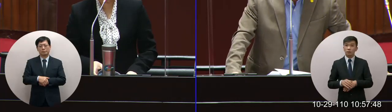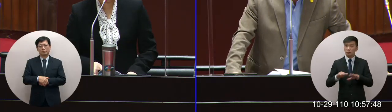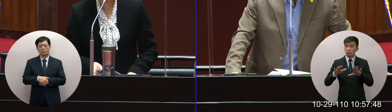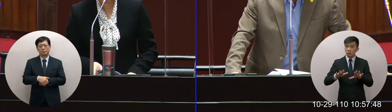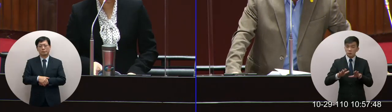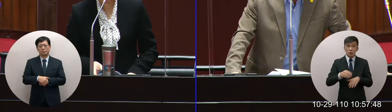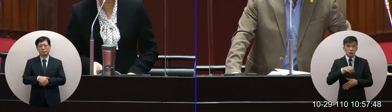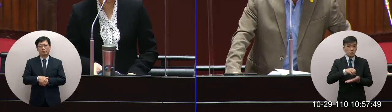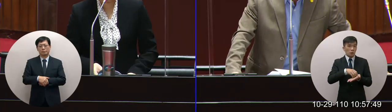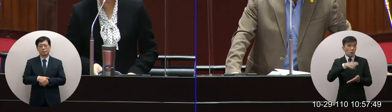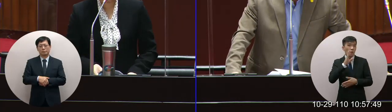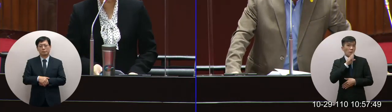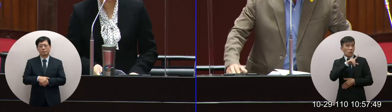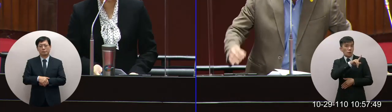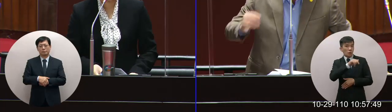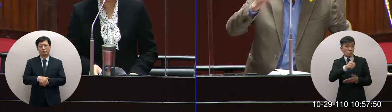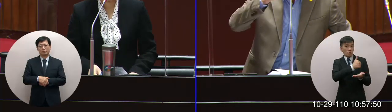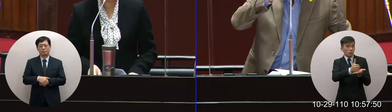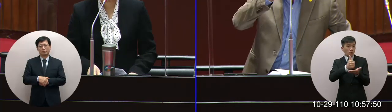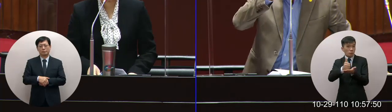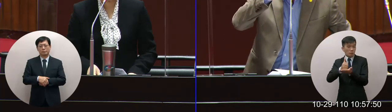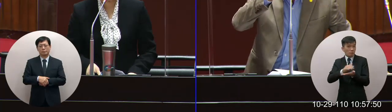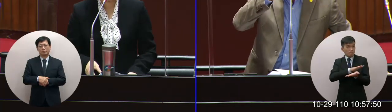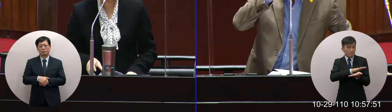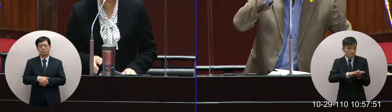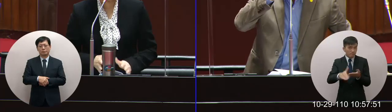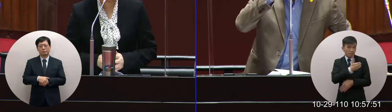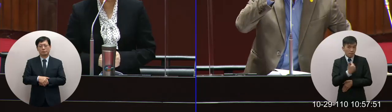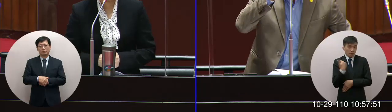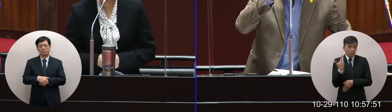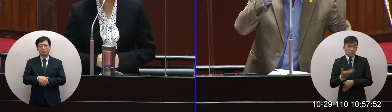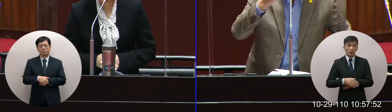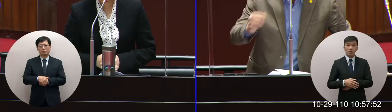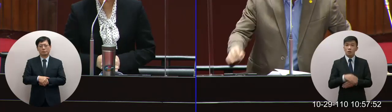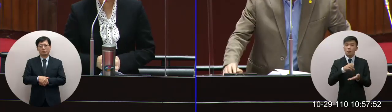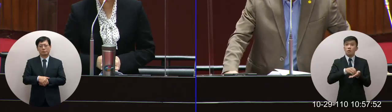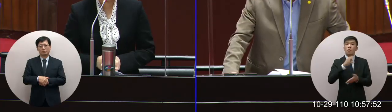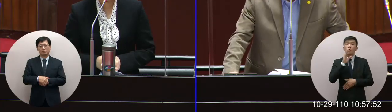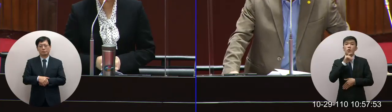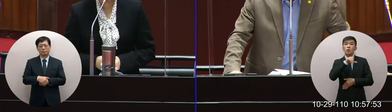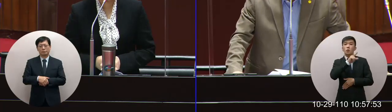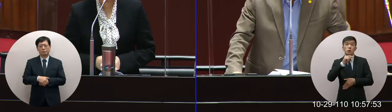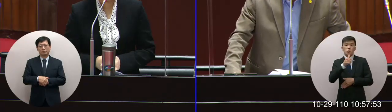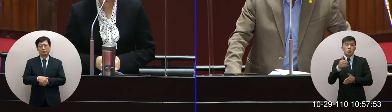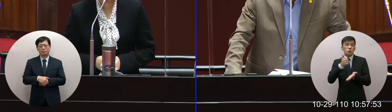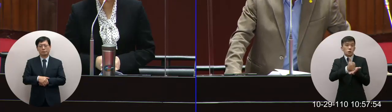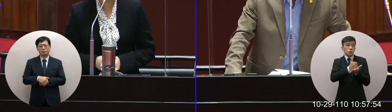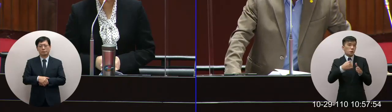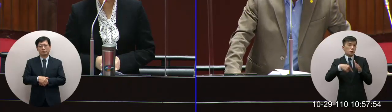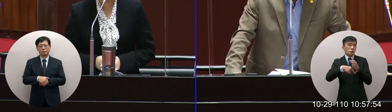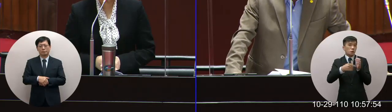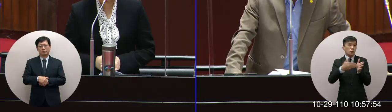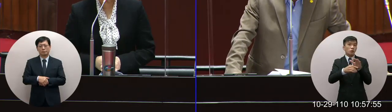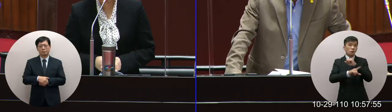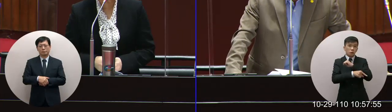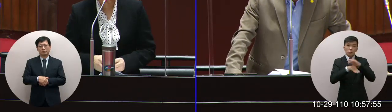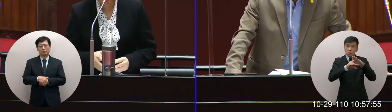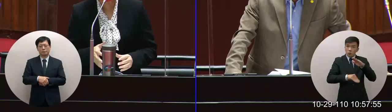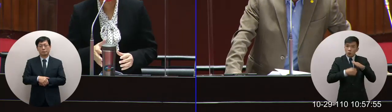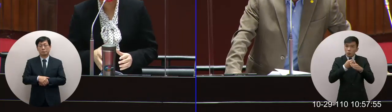理核廢料了我們是不是我們的核廢料高階核廢料的這些終極處理廠是不是已經已經已經有眉目了